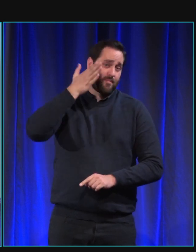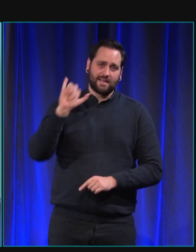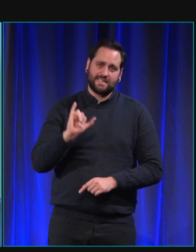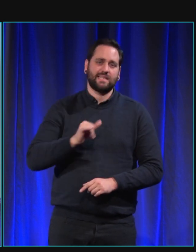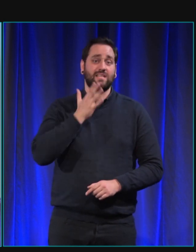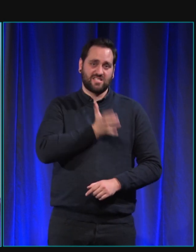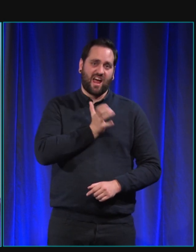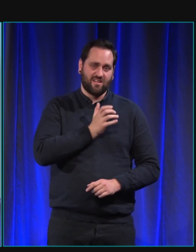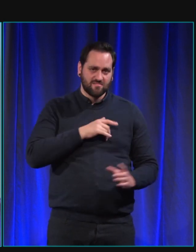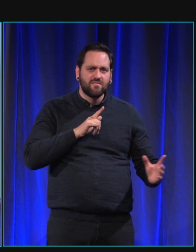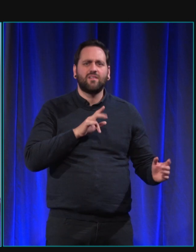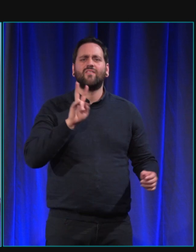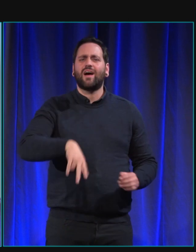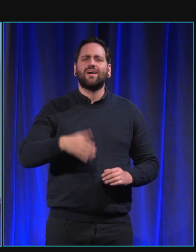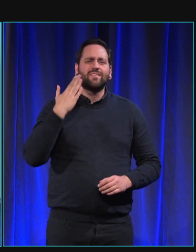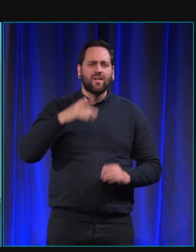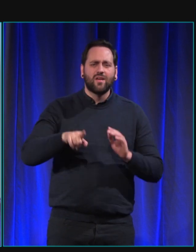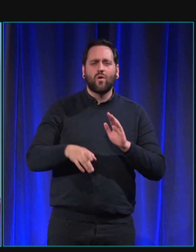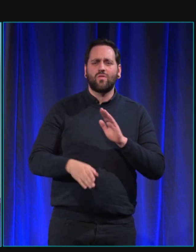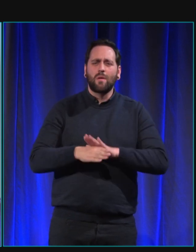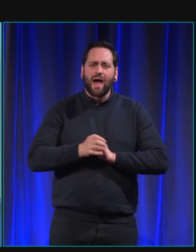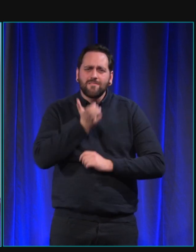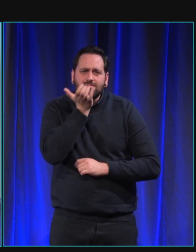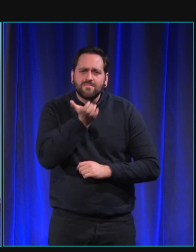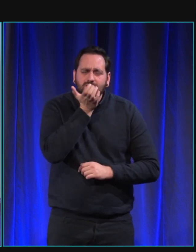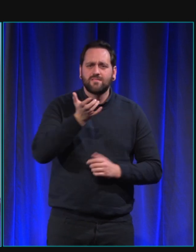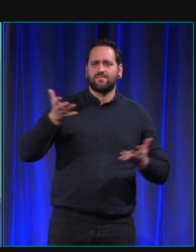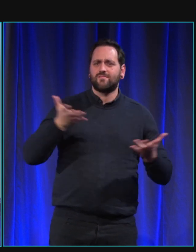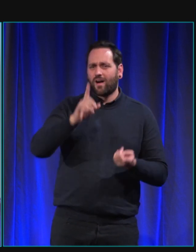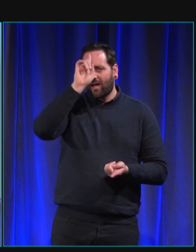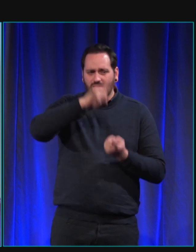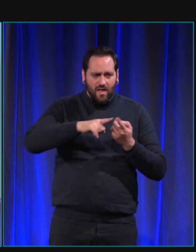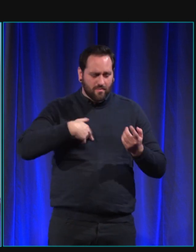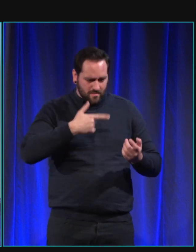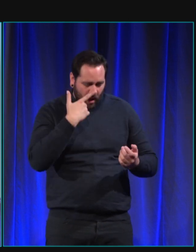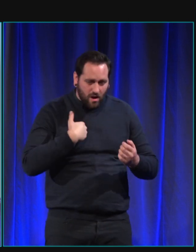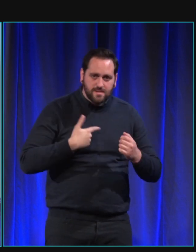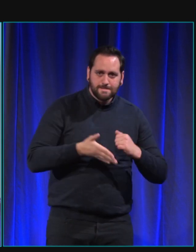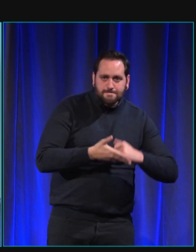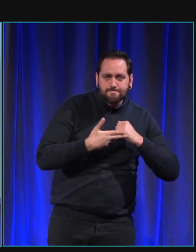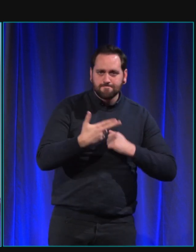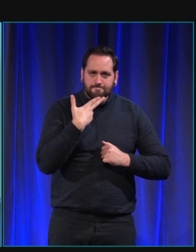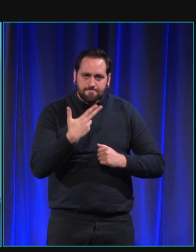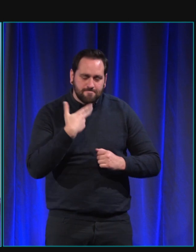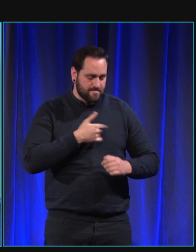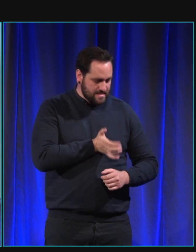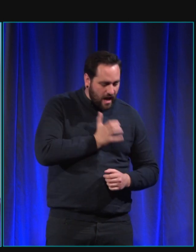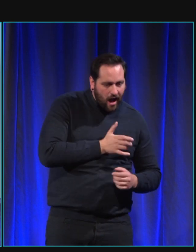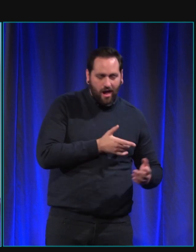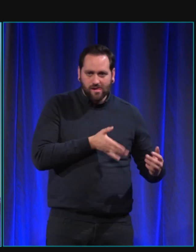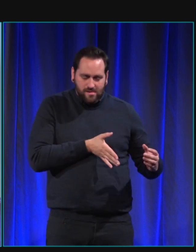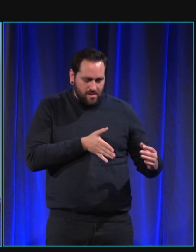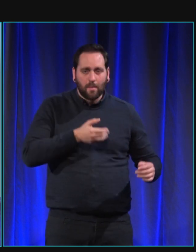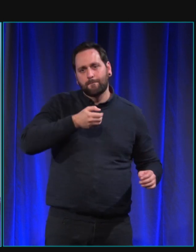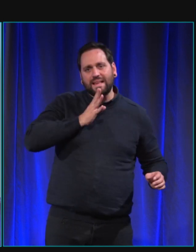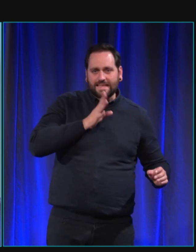essentiellement utilitaire, mais probablement que parallèlement des liens affectifs, émotionnels se sont aussi développés entre